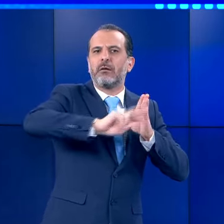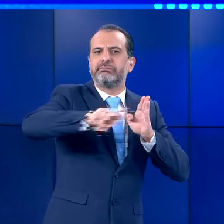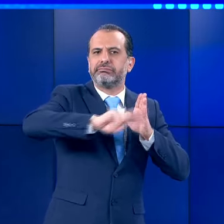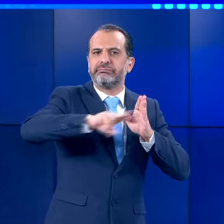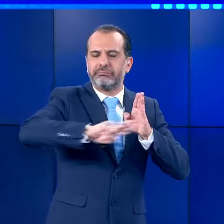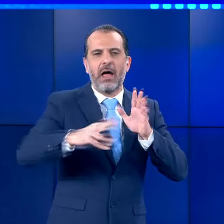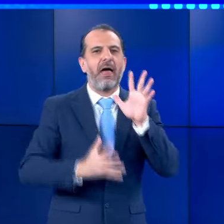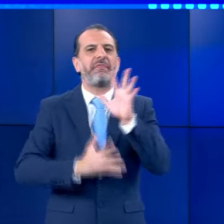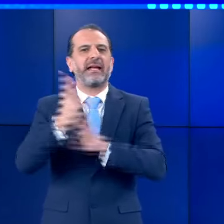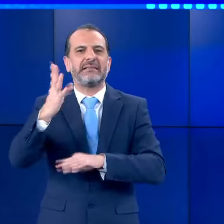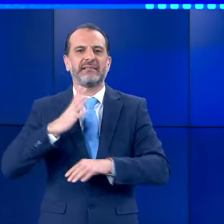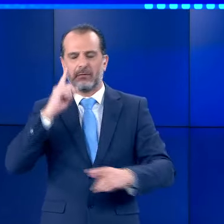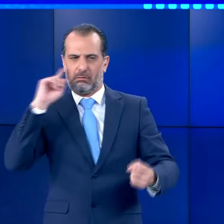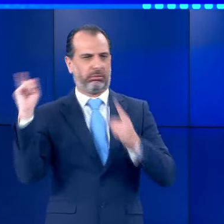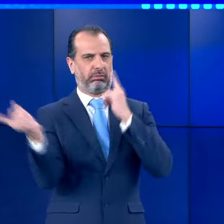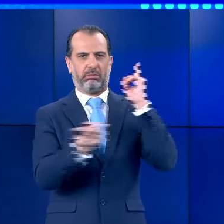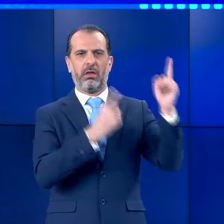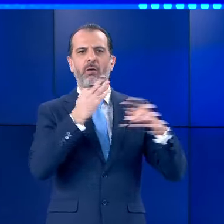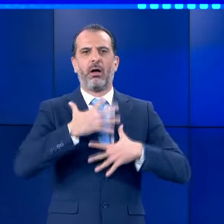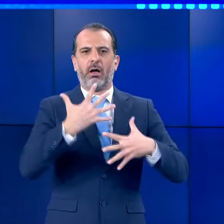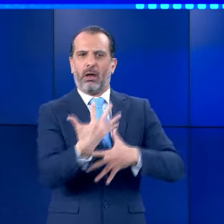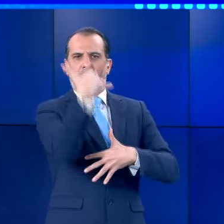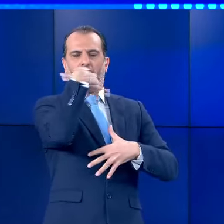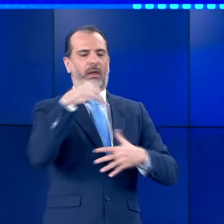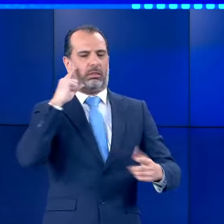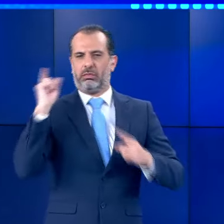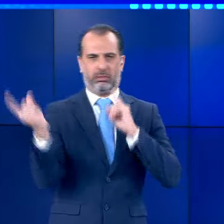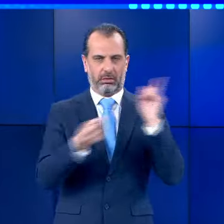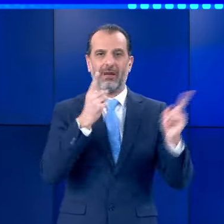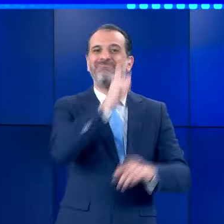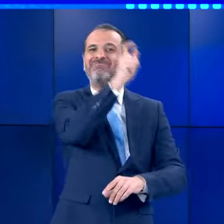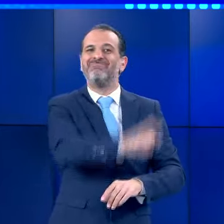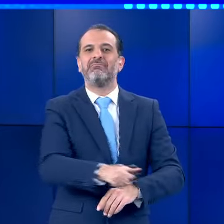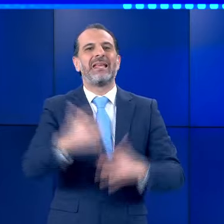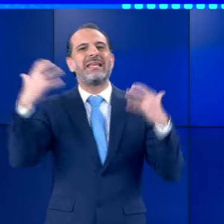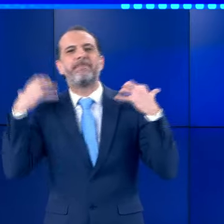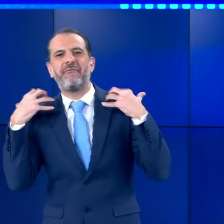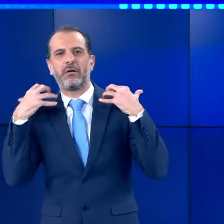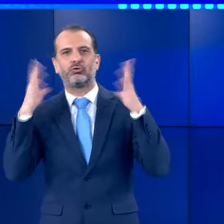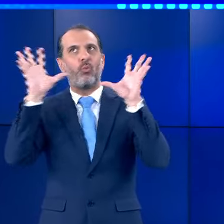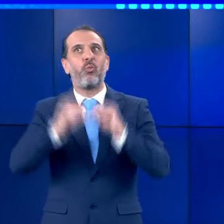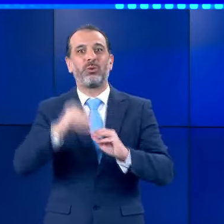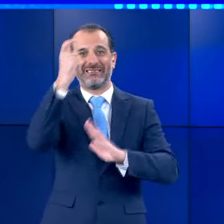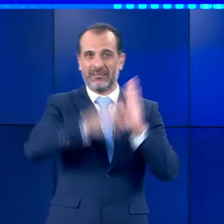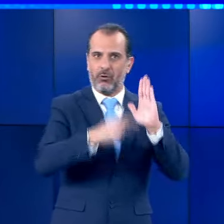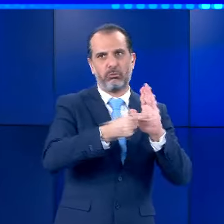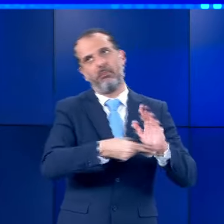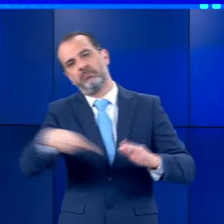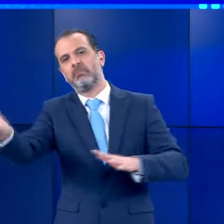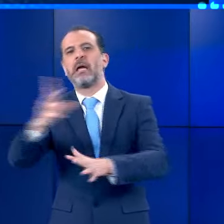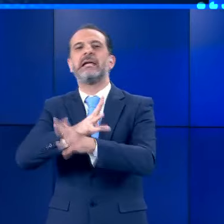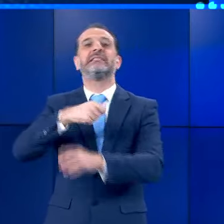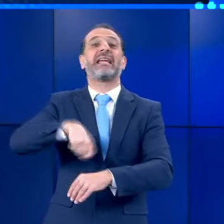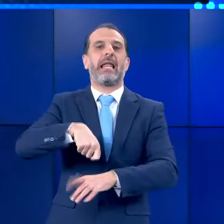όπου έμεναν για το τριήμερο της 28ης Οκτωβρίου. Το πρωί οδηγήθηκε στον Ισαγγελέα ο υπεύθυνος λειτουργίας του ξενοδοχείου, η Μαρία